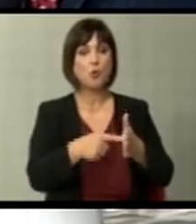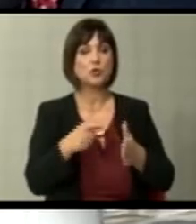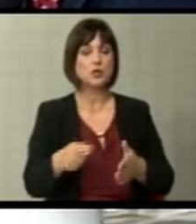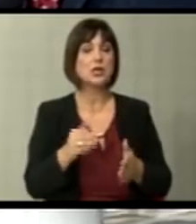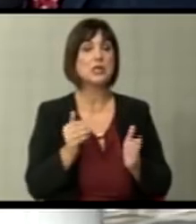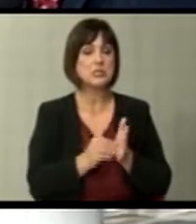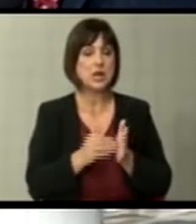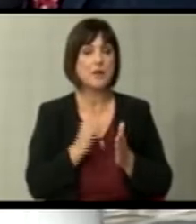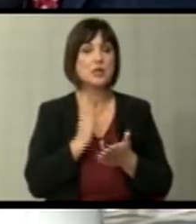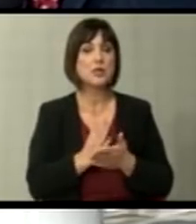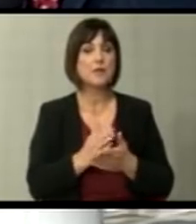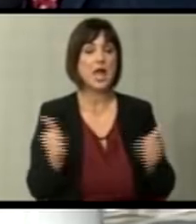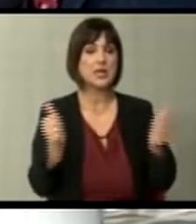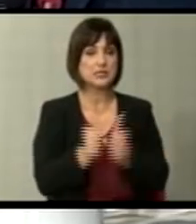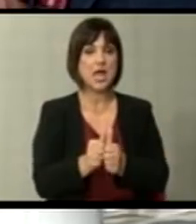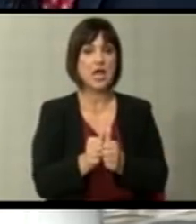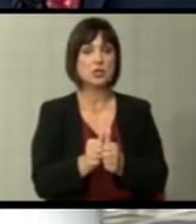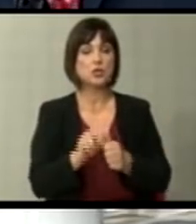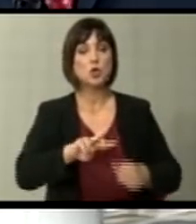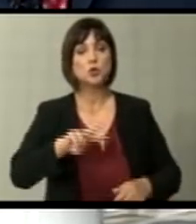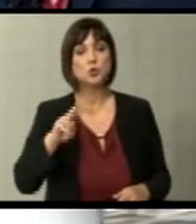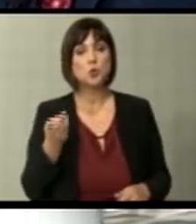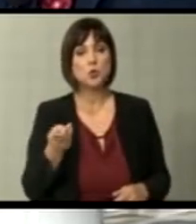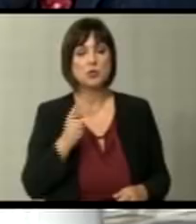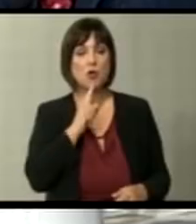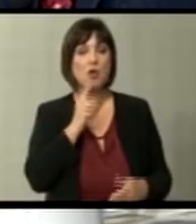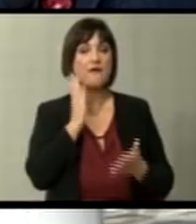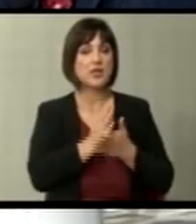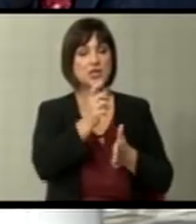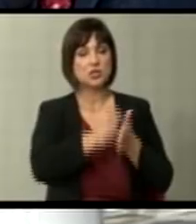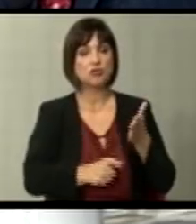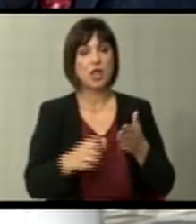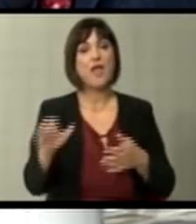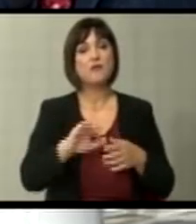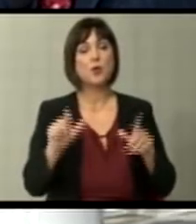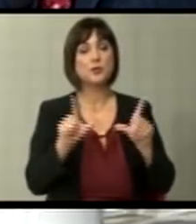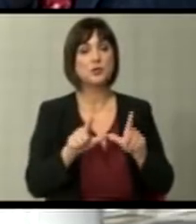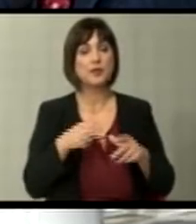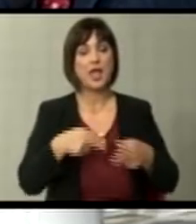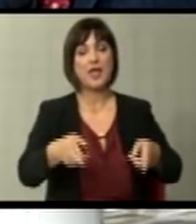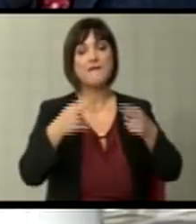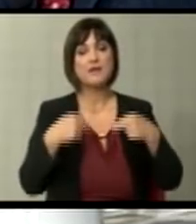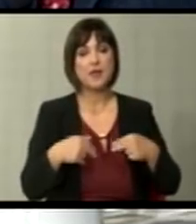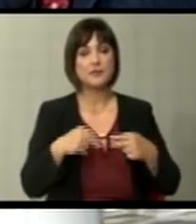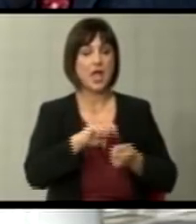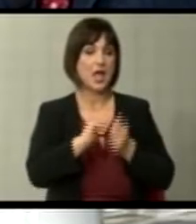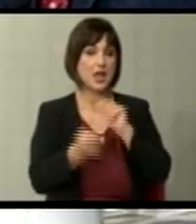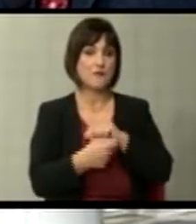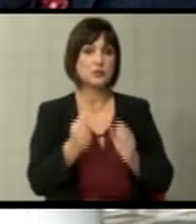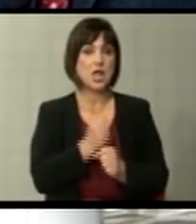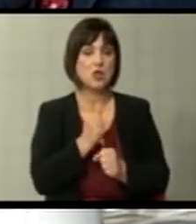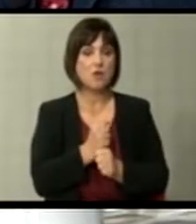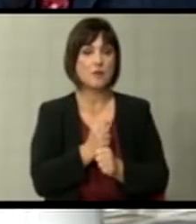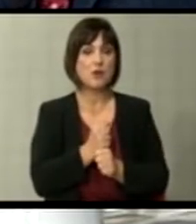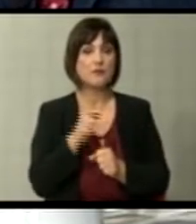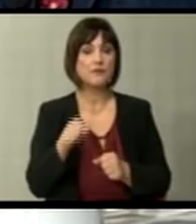заслужува да биде заедно со другите кои се веќе членки од Европска Тунија дека ќе ги врати реформските процеси